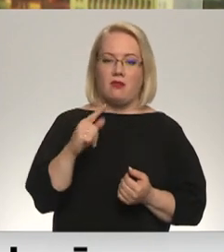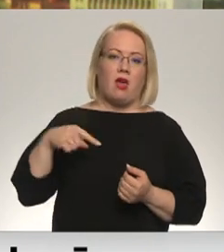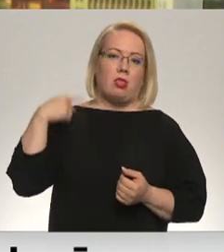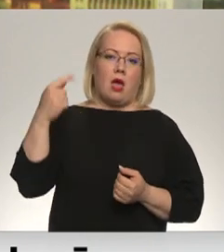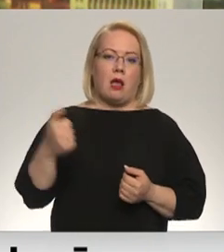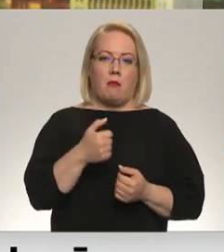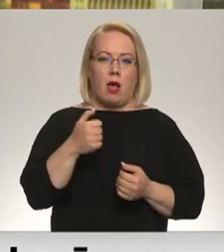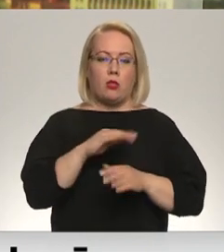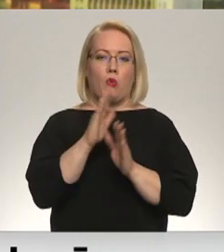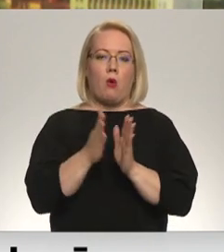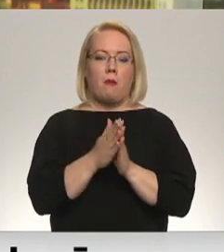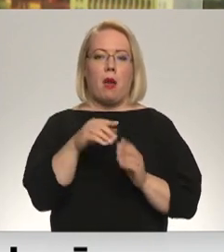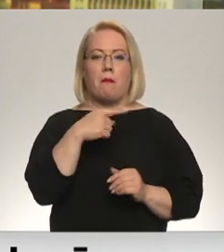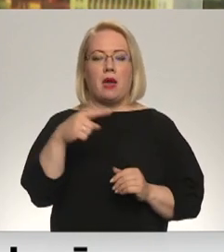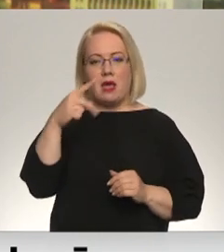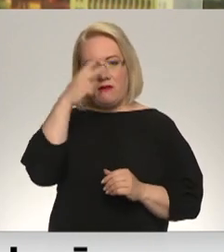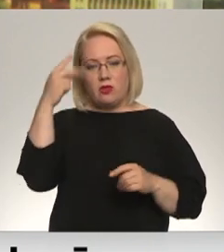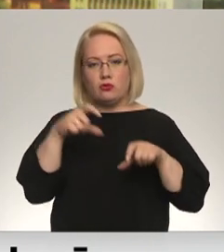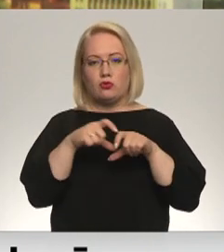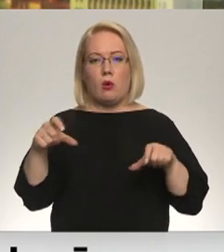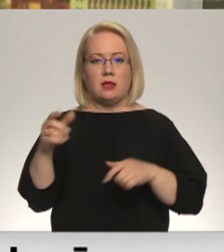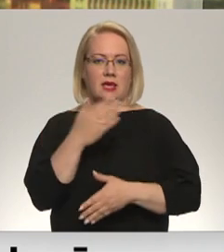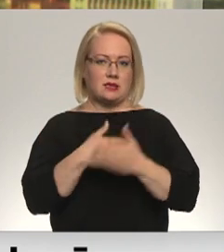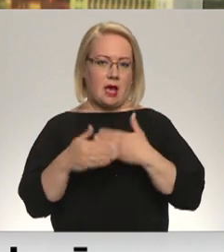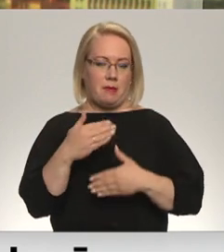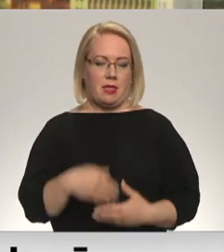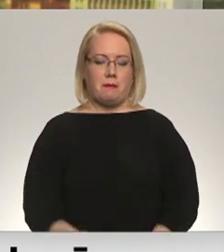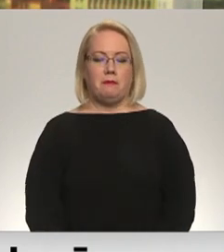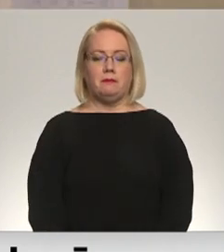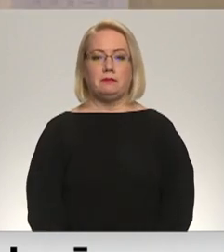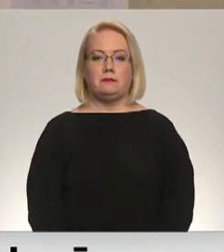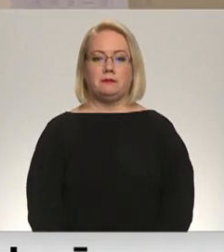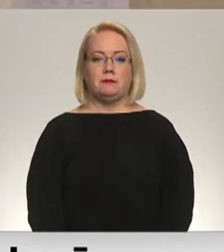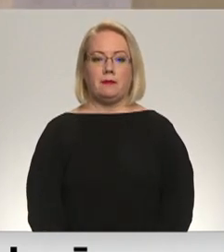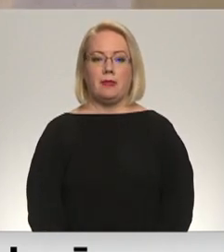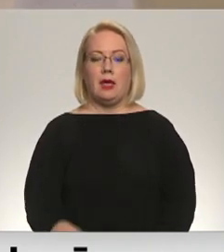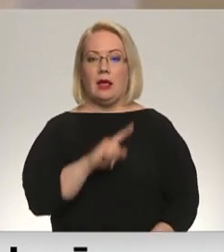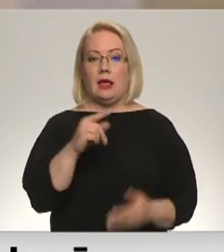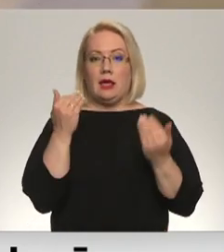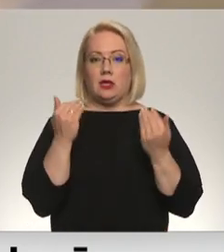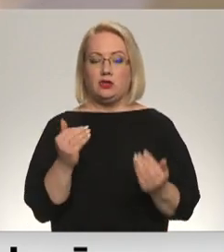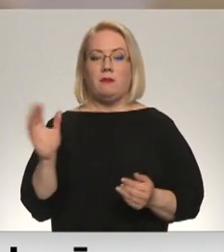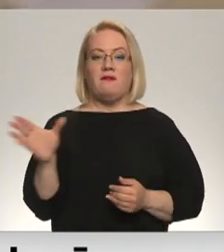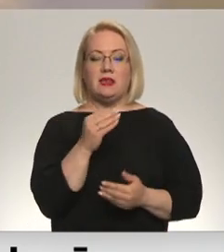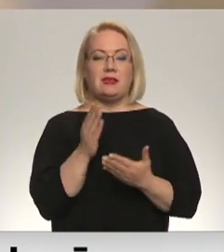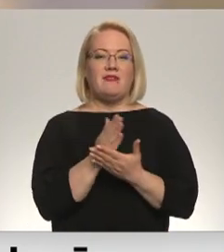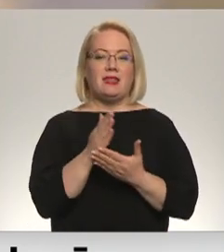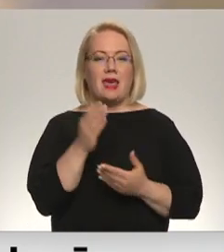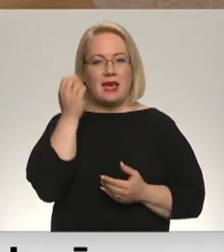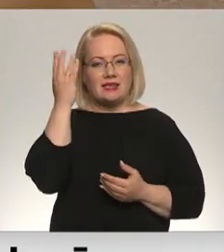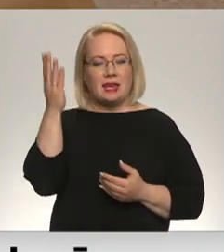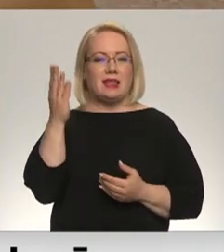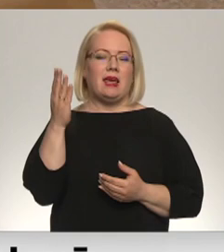pārējiem vidusskolas eksāmeniem. Par jauno kārtību stāstu Dāvids Freidenfelts. Līdz šim visus vidējās izglītības